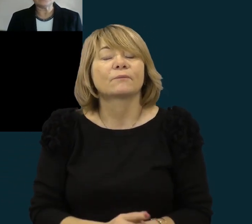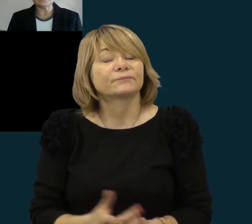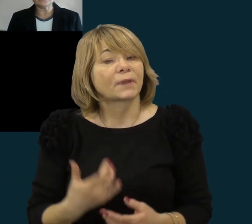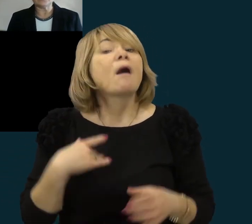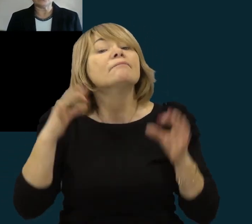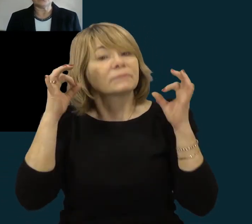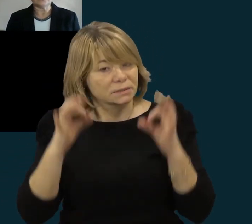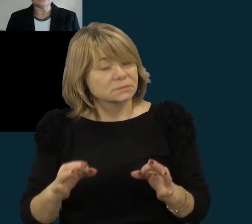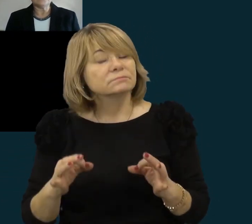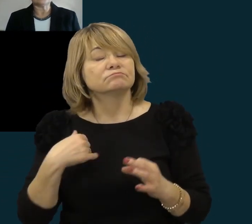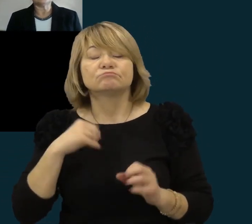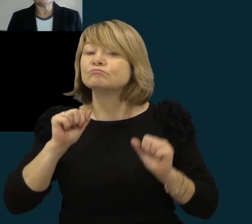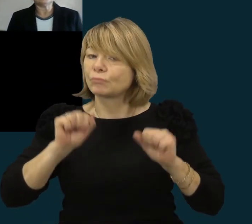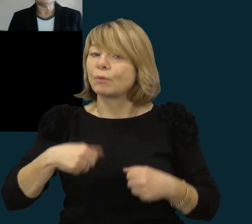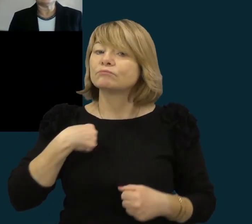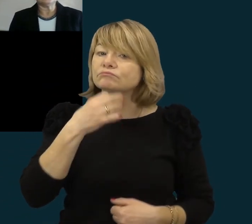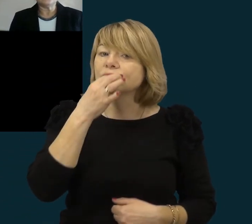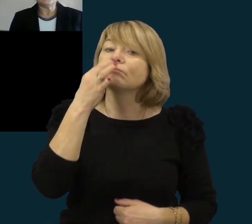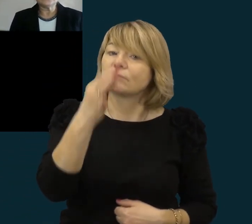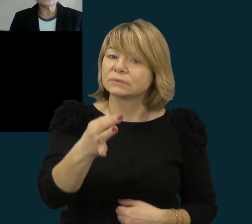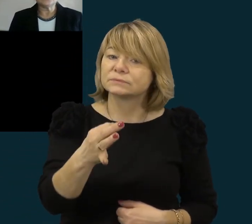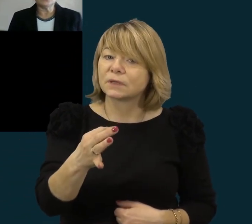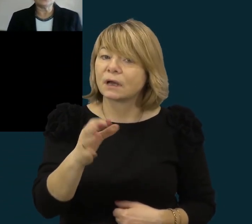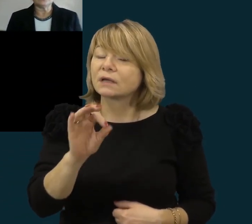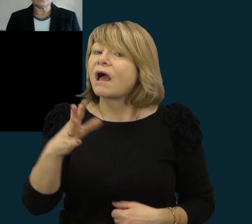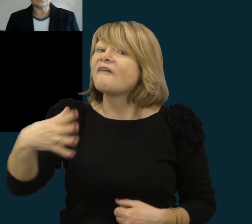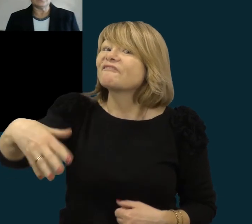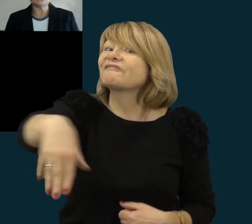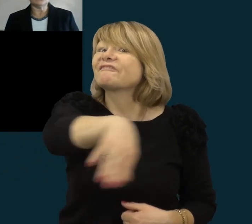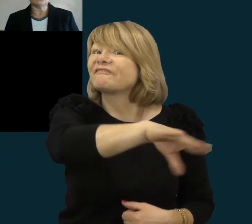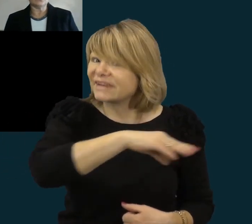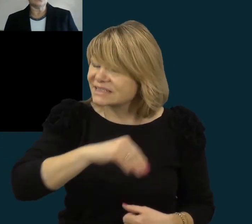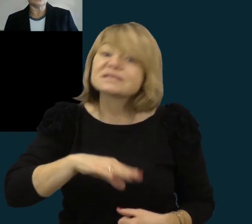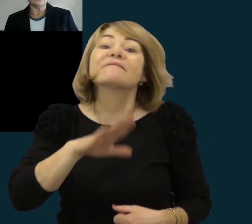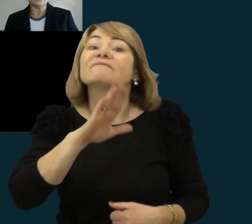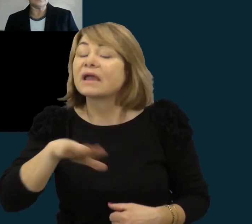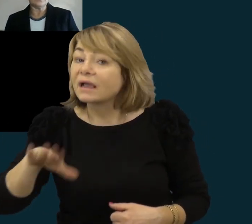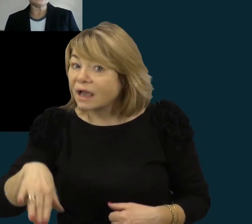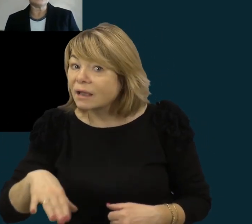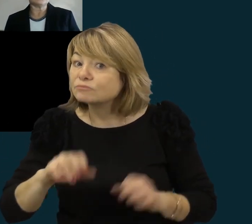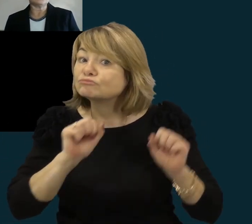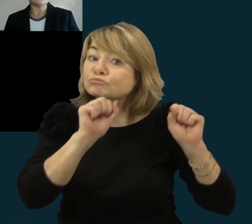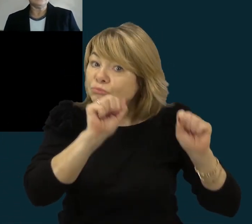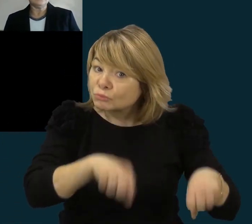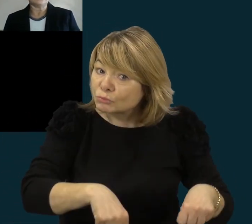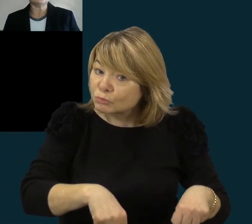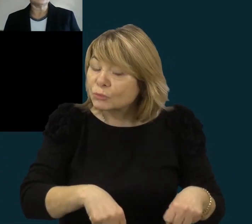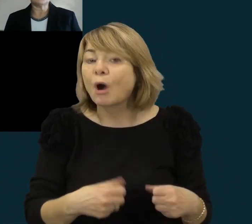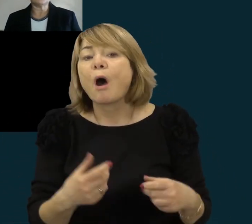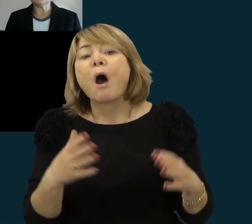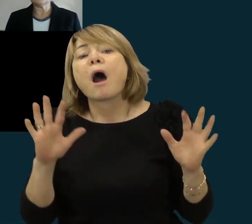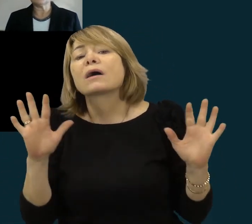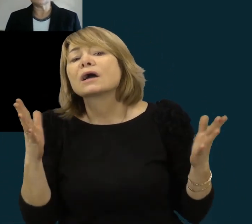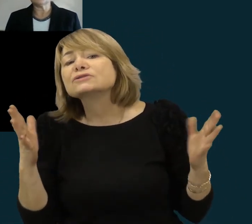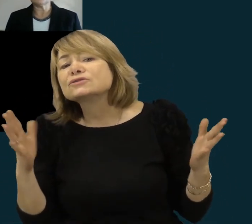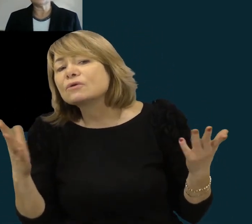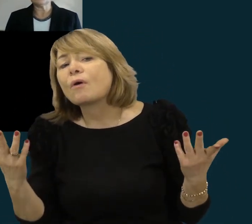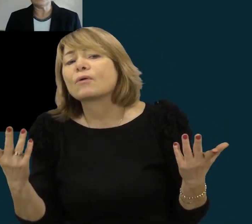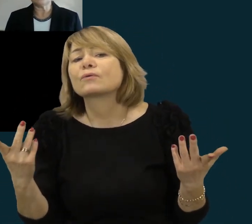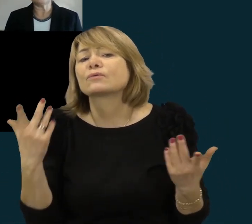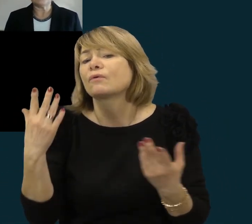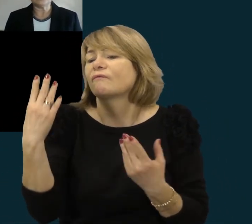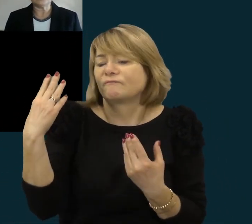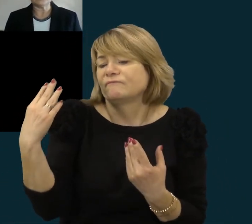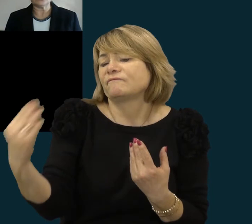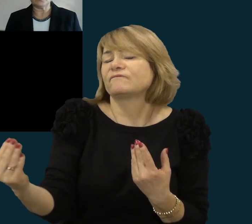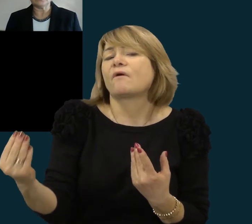pasakyti, iš nuokyti, kad ne visi mokiniai turėjo galimybę, sakykim, ar dėl kažkokiu jiem